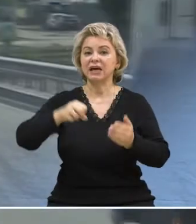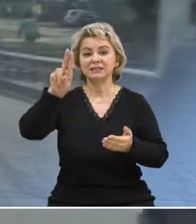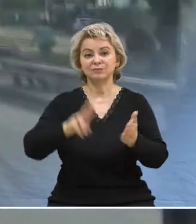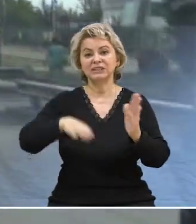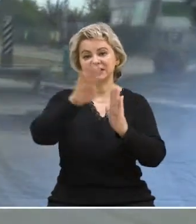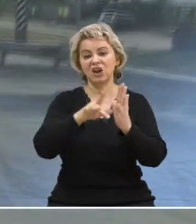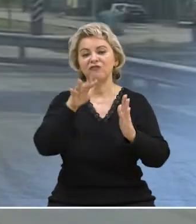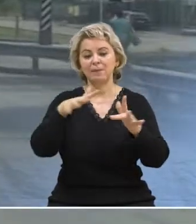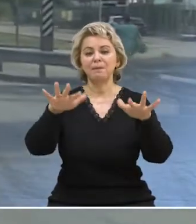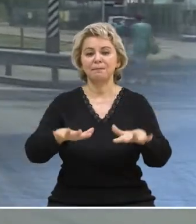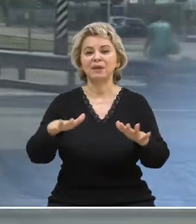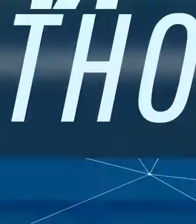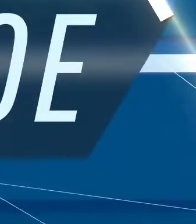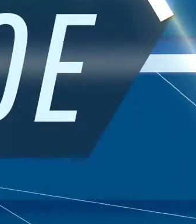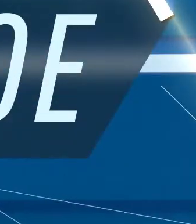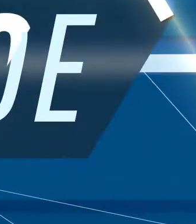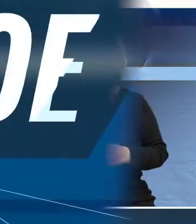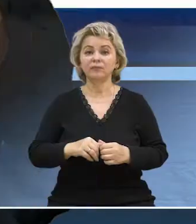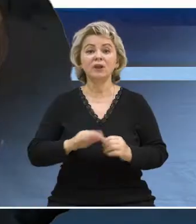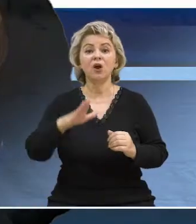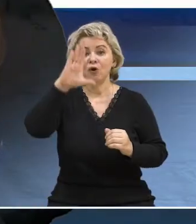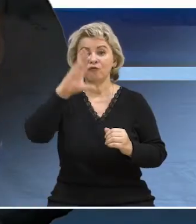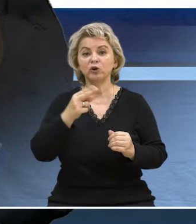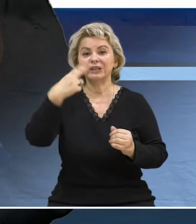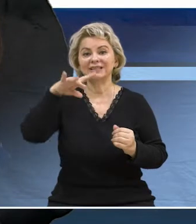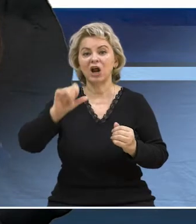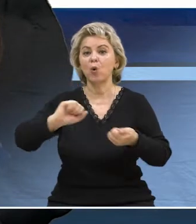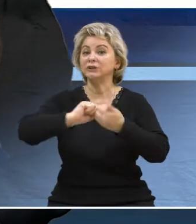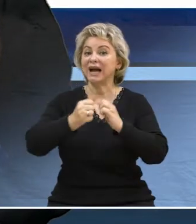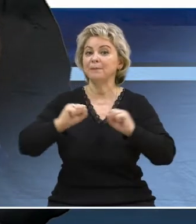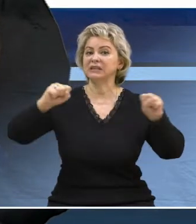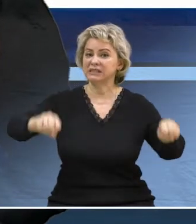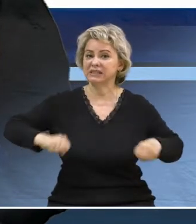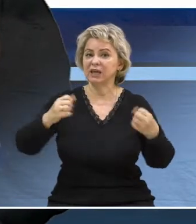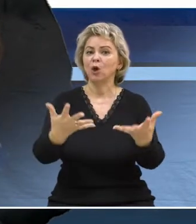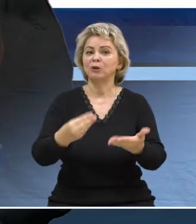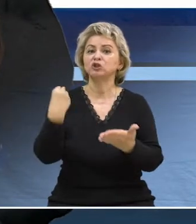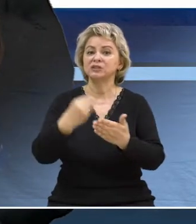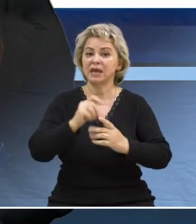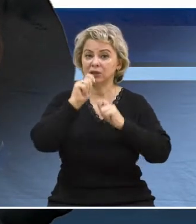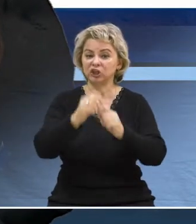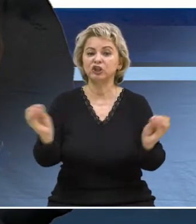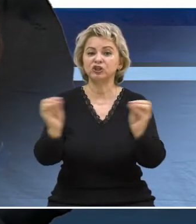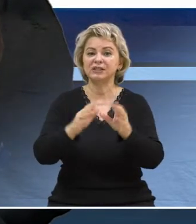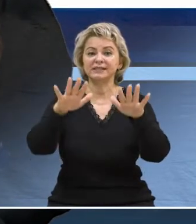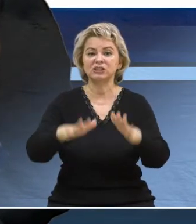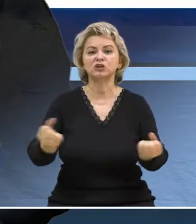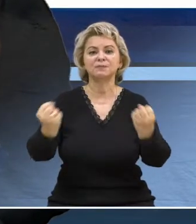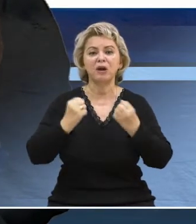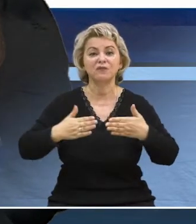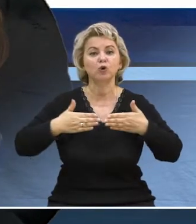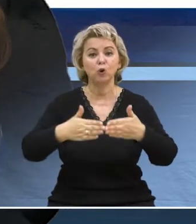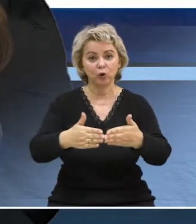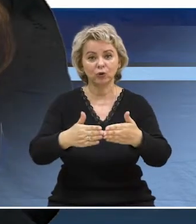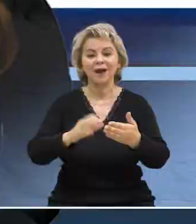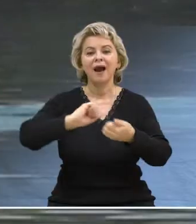«Несвятая» специально для программы «Время местное». Водный дракон. Каменские грибцы получили ценный подарок – 10-местную